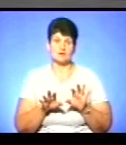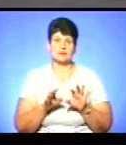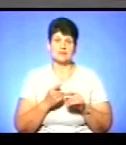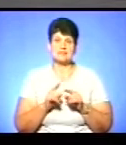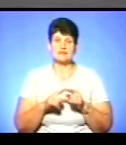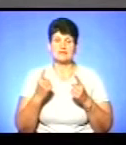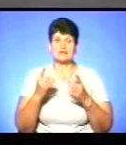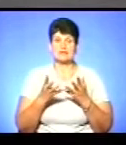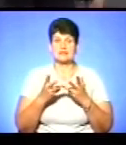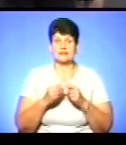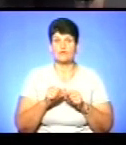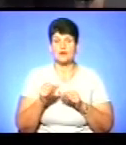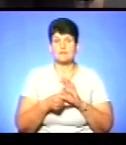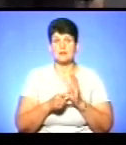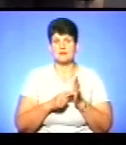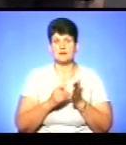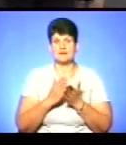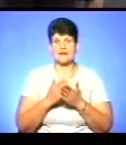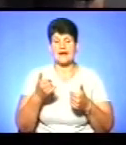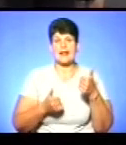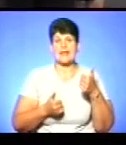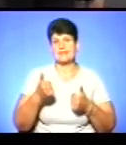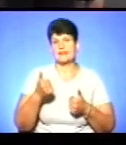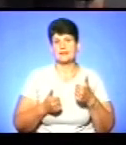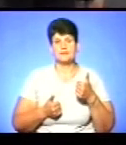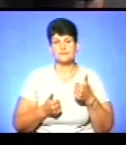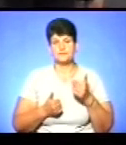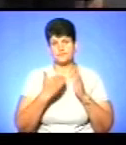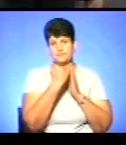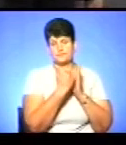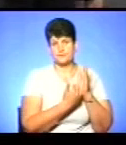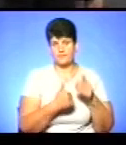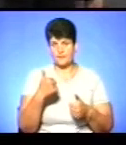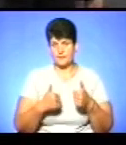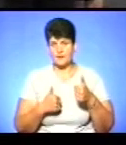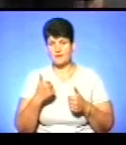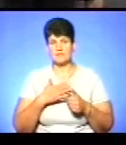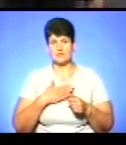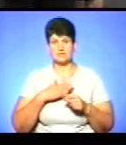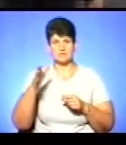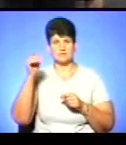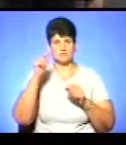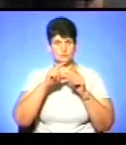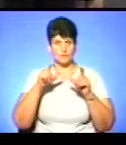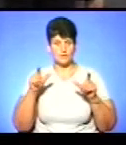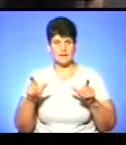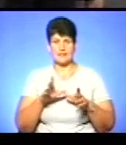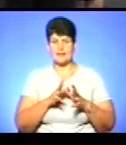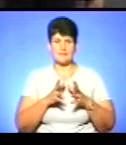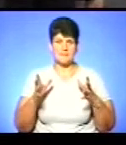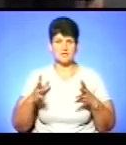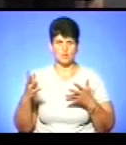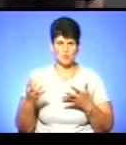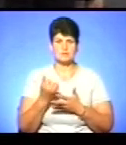велика кількість в окремих класах. Тому що є певний рейтинг наших закладів освіти, і найбільш успішні